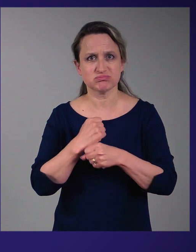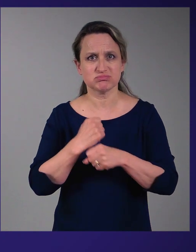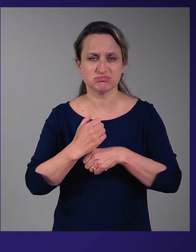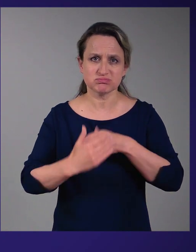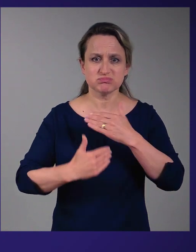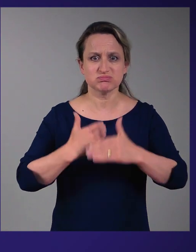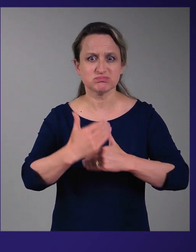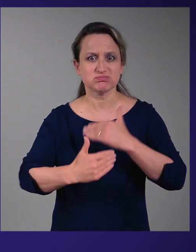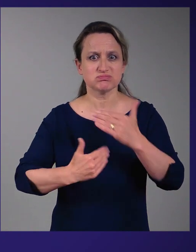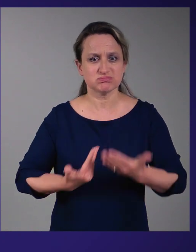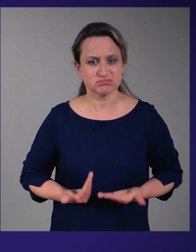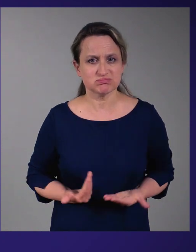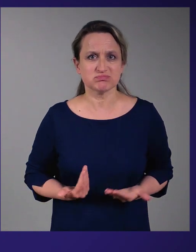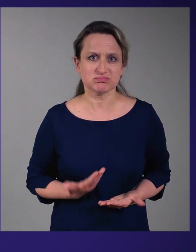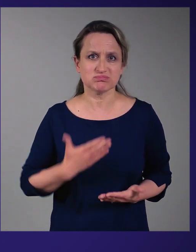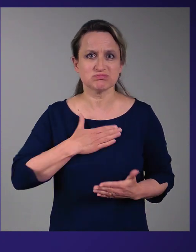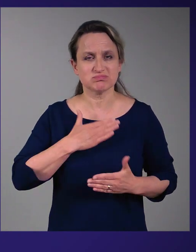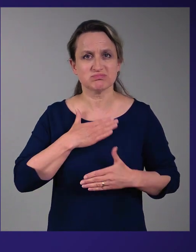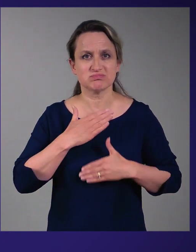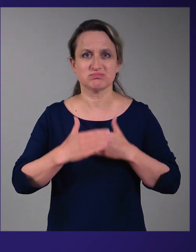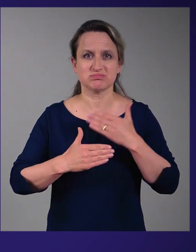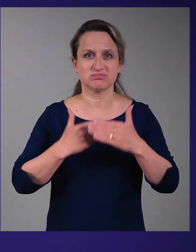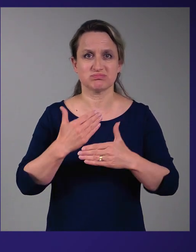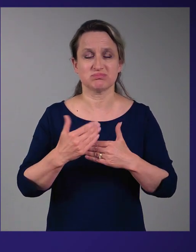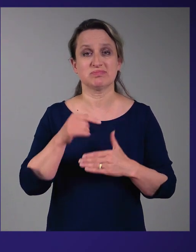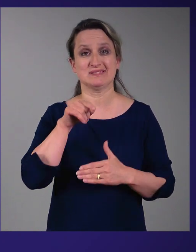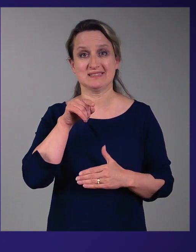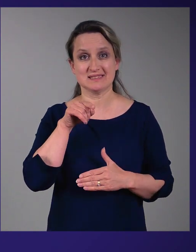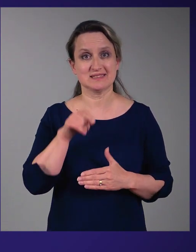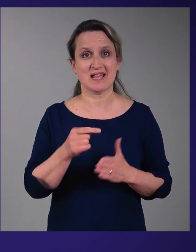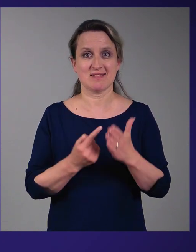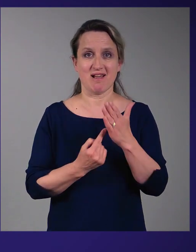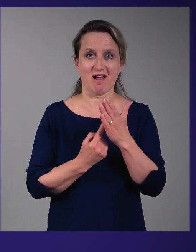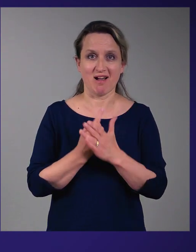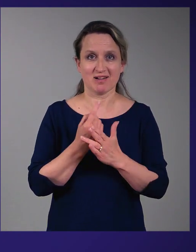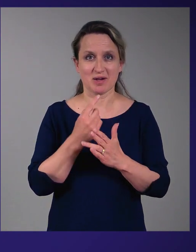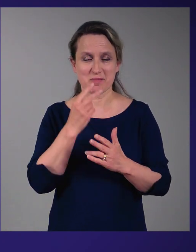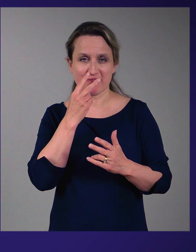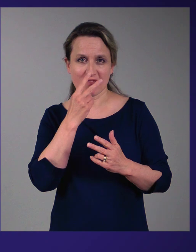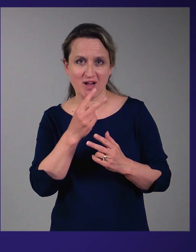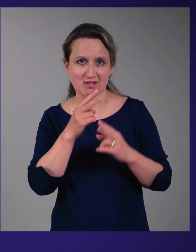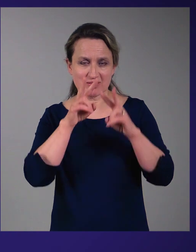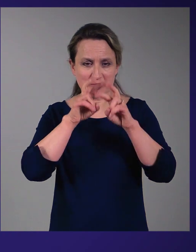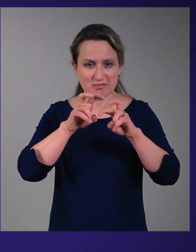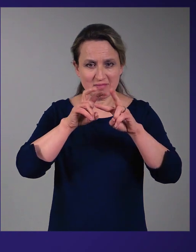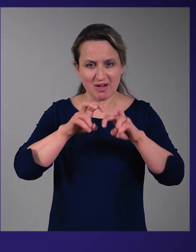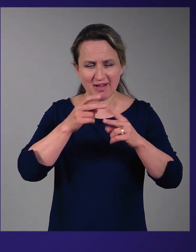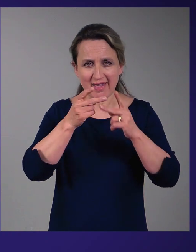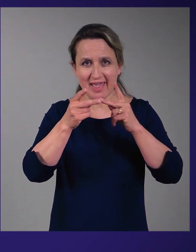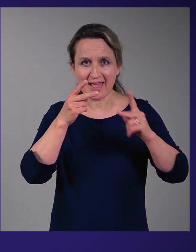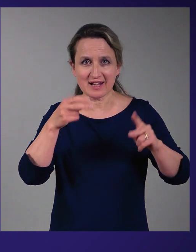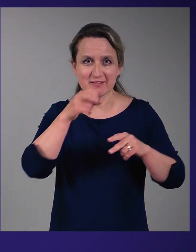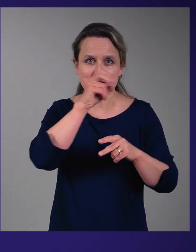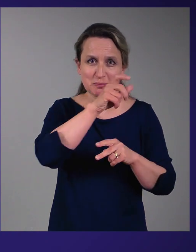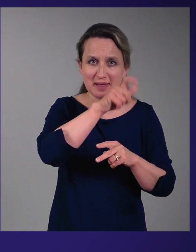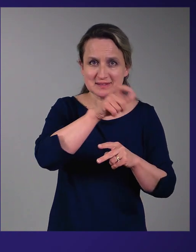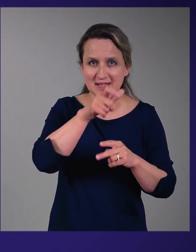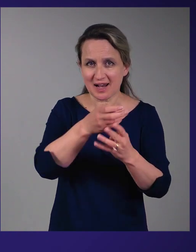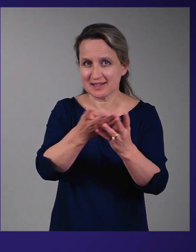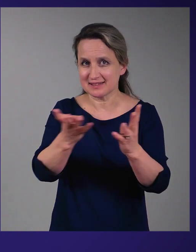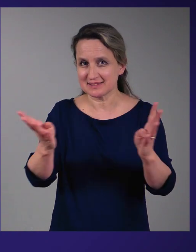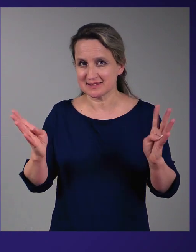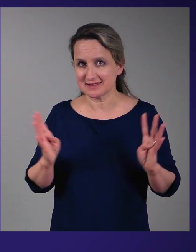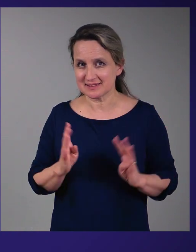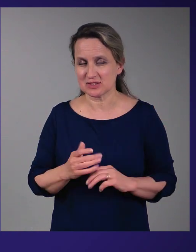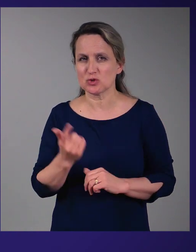Ja seda turvatunnet hakkame me lahkama siis erinevate spetsialistidega. Meil